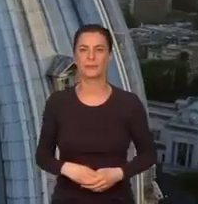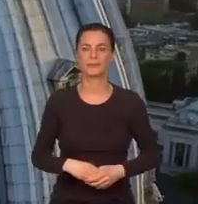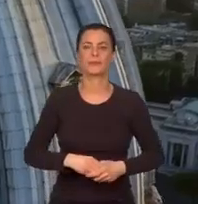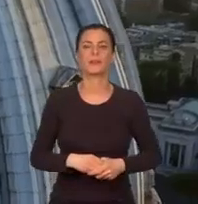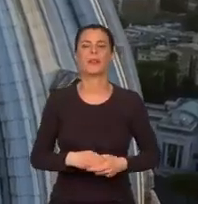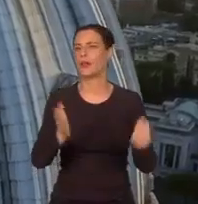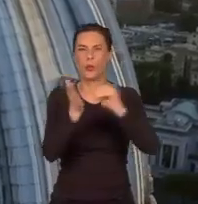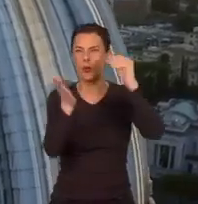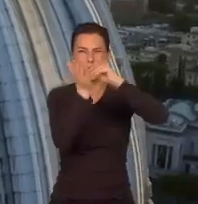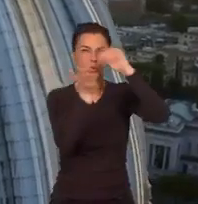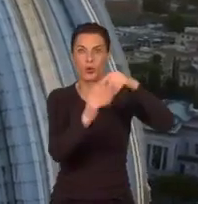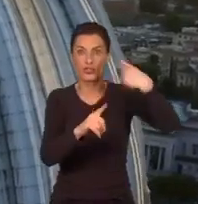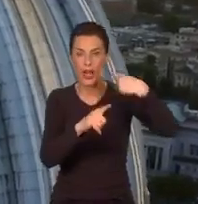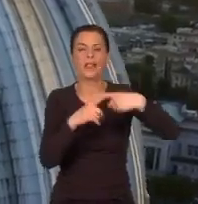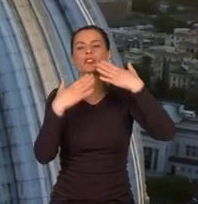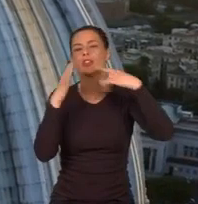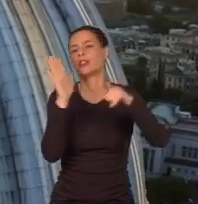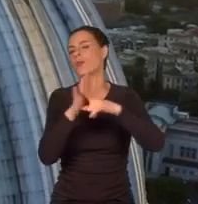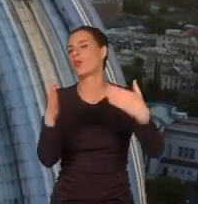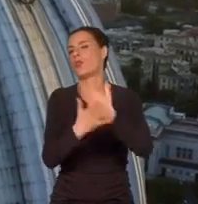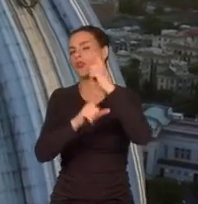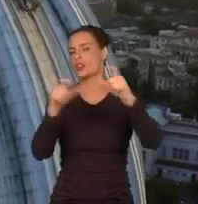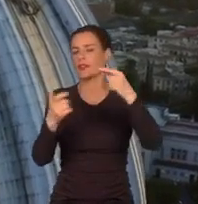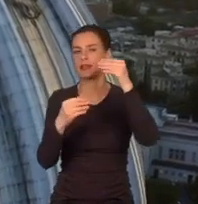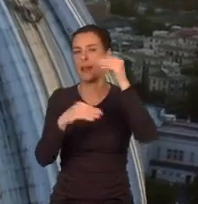Obfitość żelaza czyni ją niezwykle nowoczesnym dziełem.